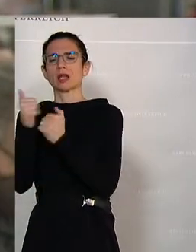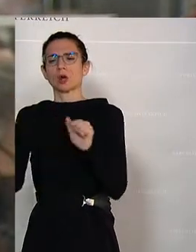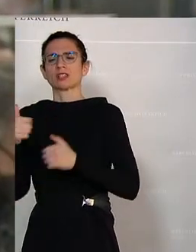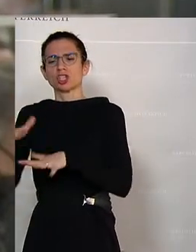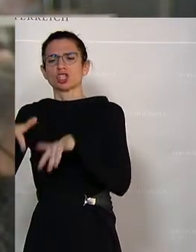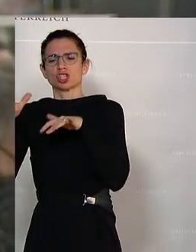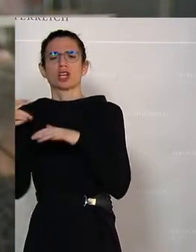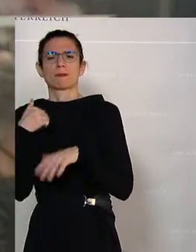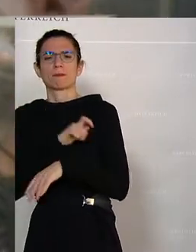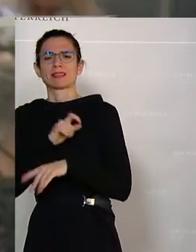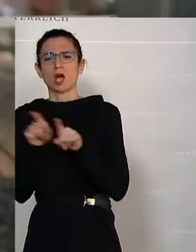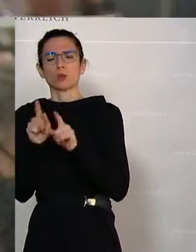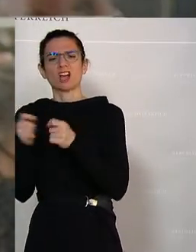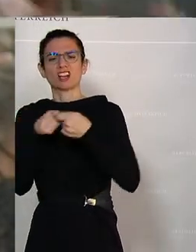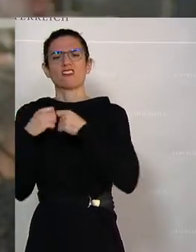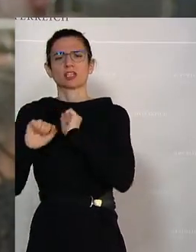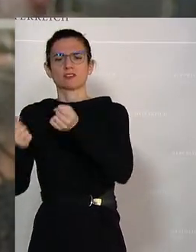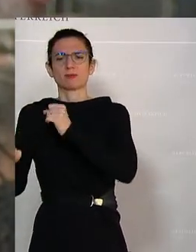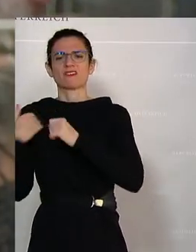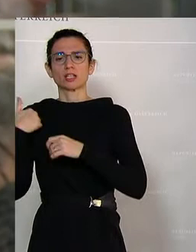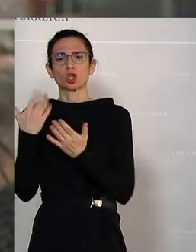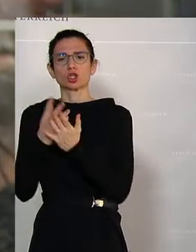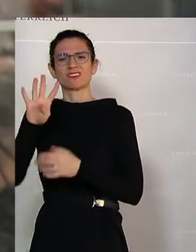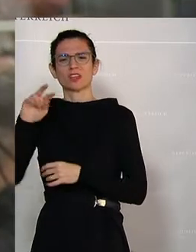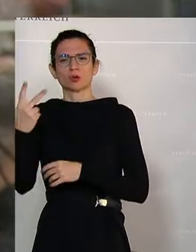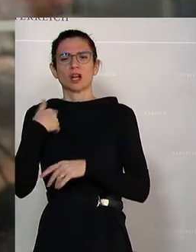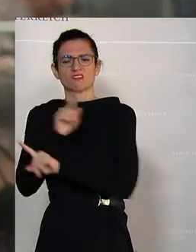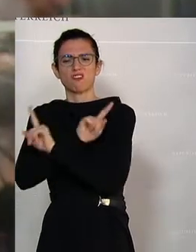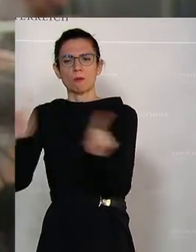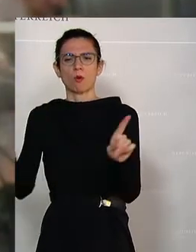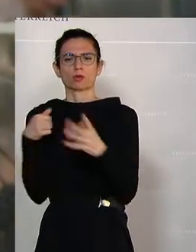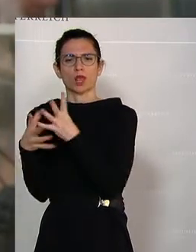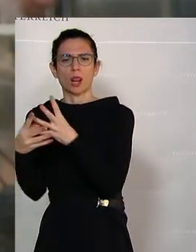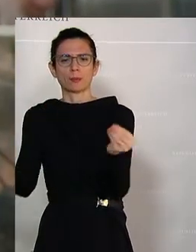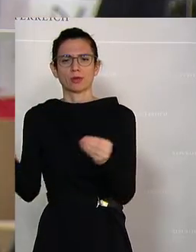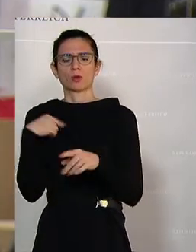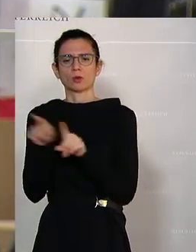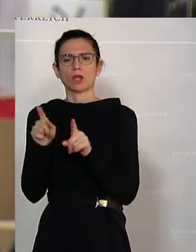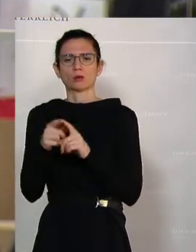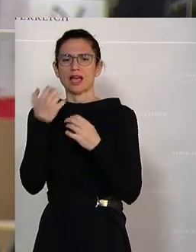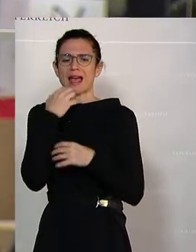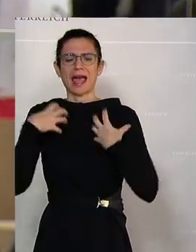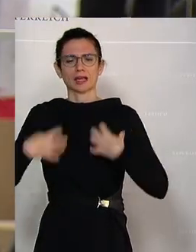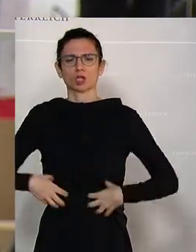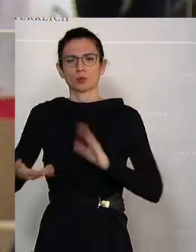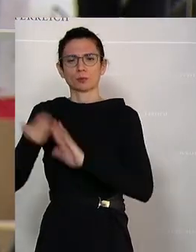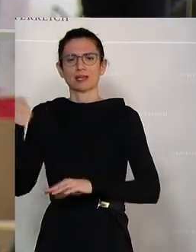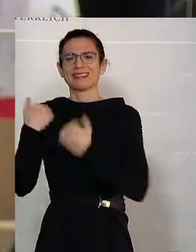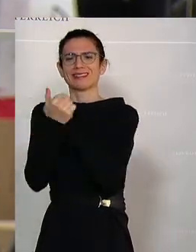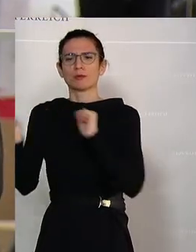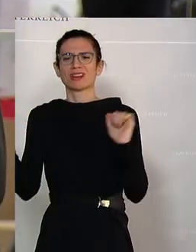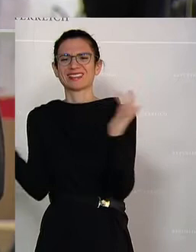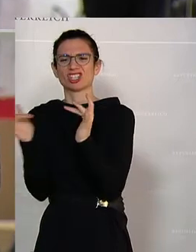die Gewerkschaftsbewegung bereits 1934 verboten und enteignet. Jeder demokratische Widerstand